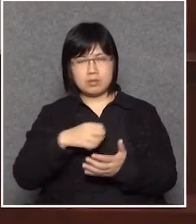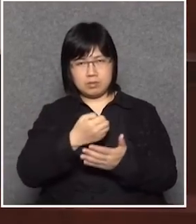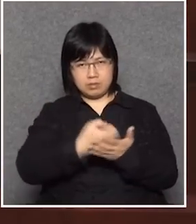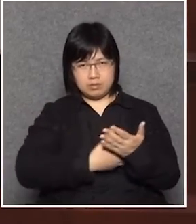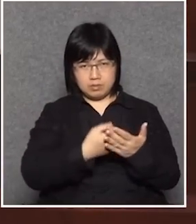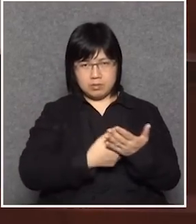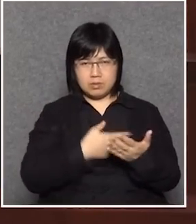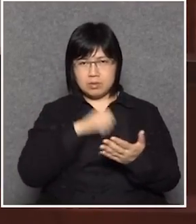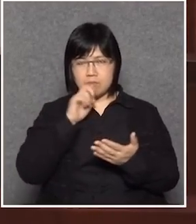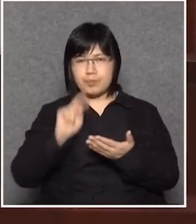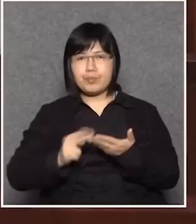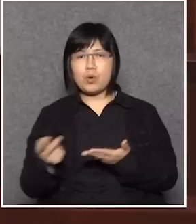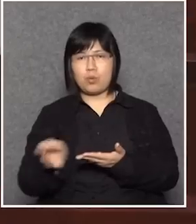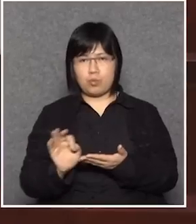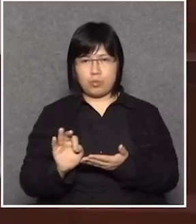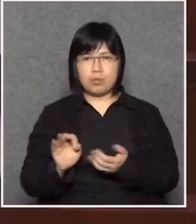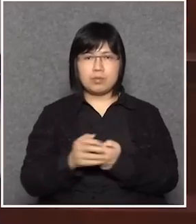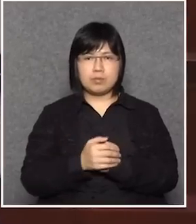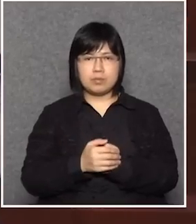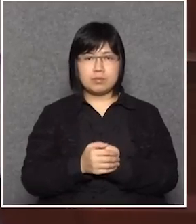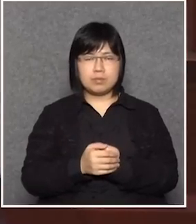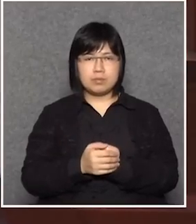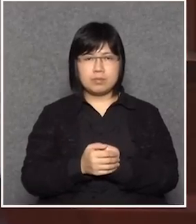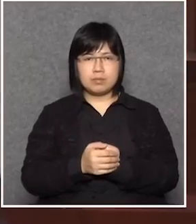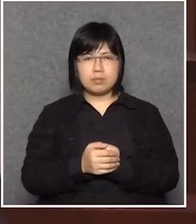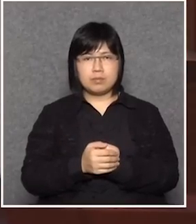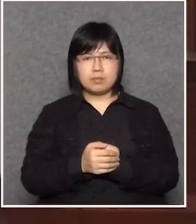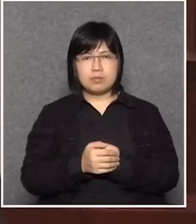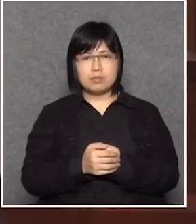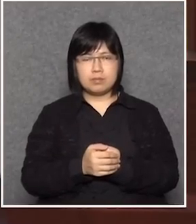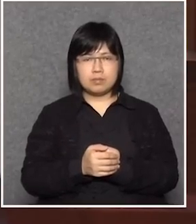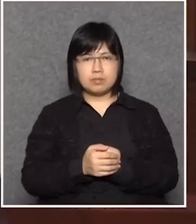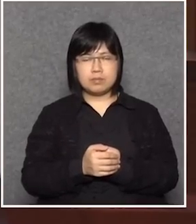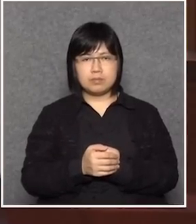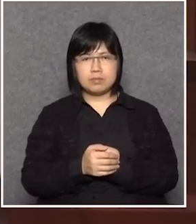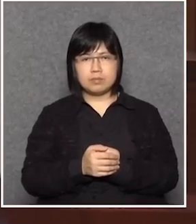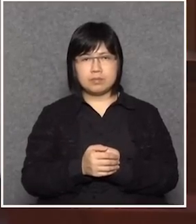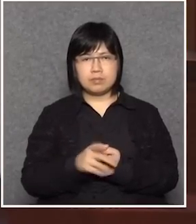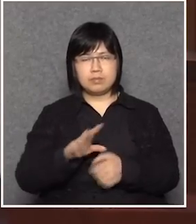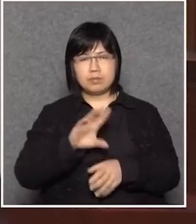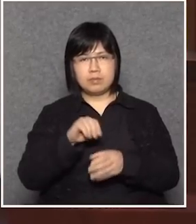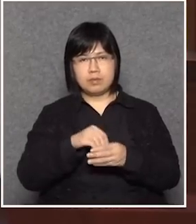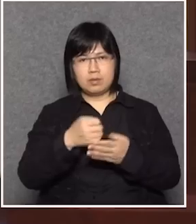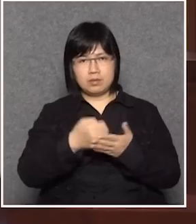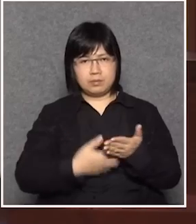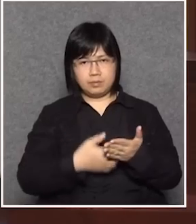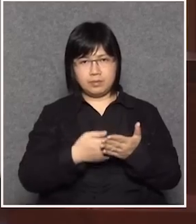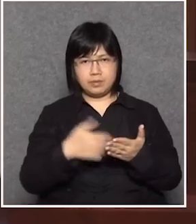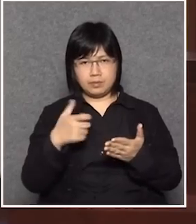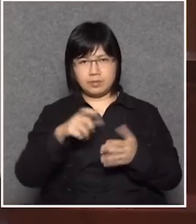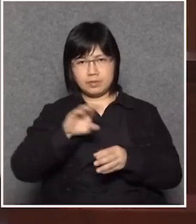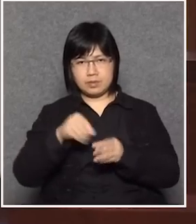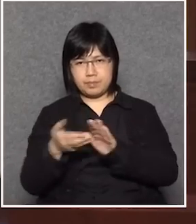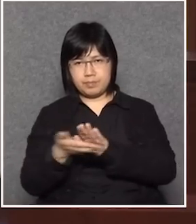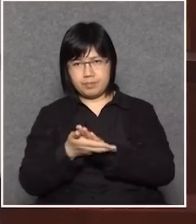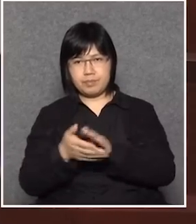沒有提修正案是吧我們將這個所謂這個總目的款額款額納入這個負表